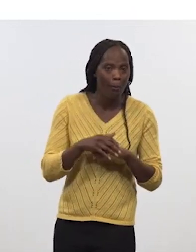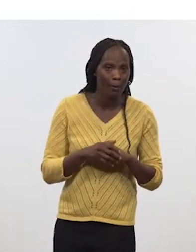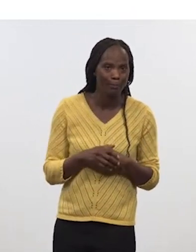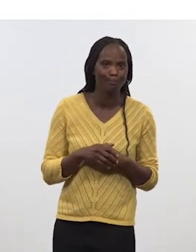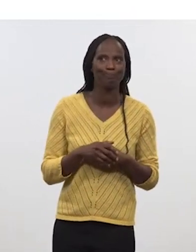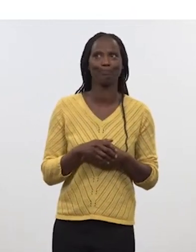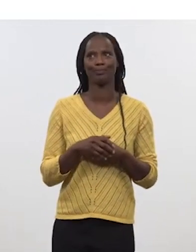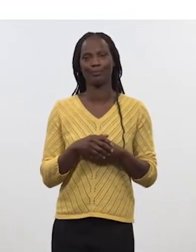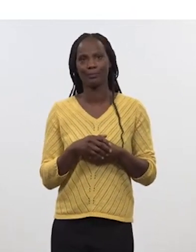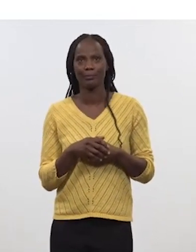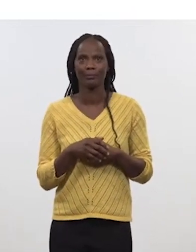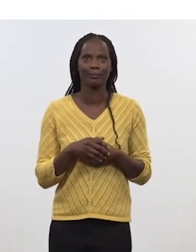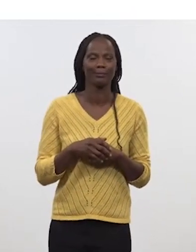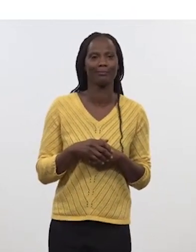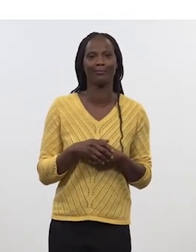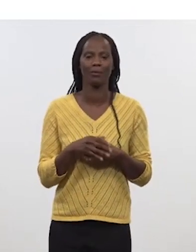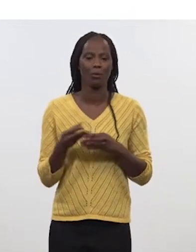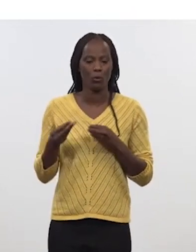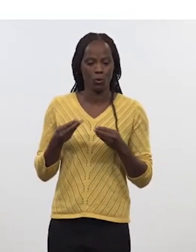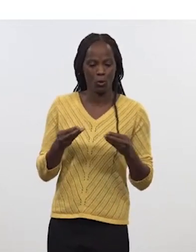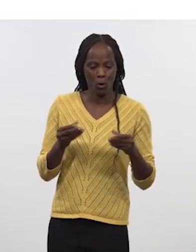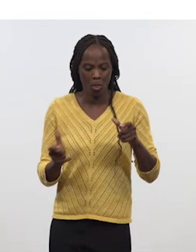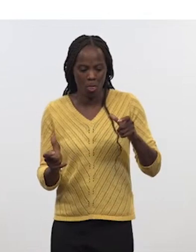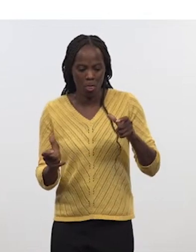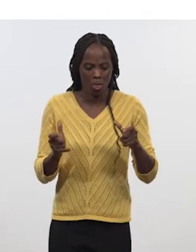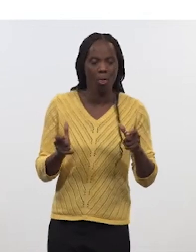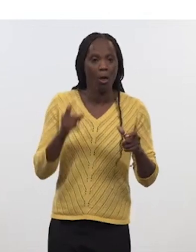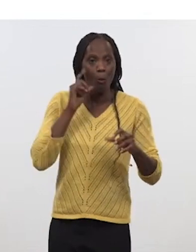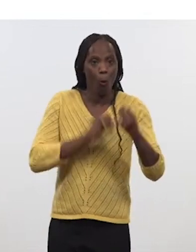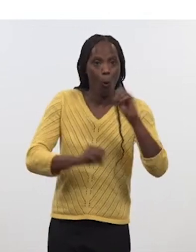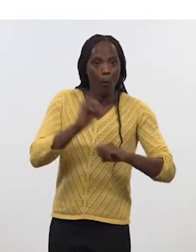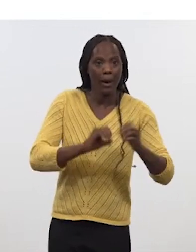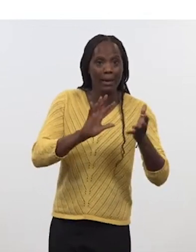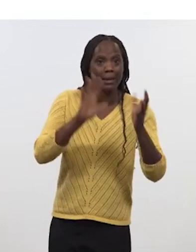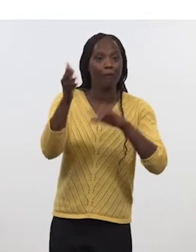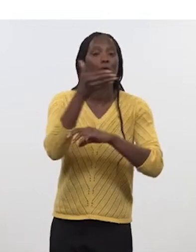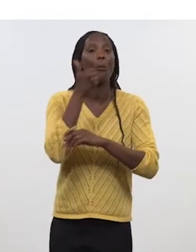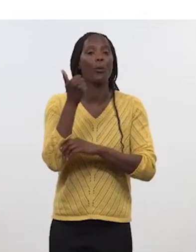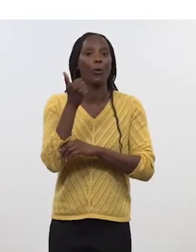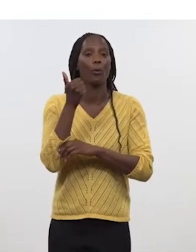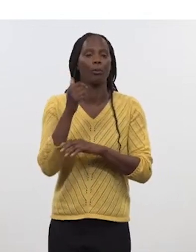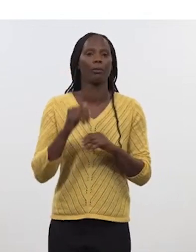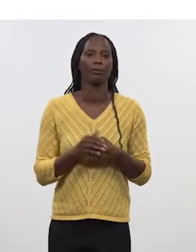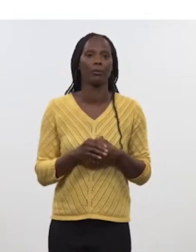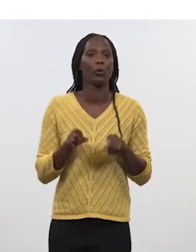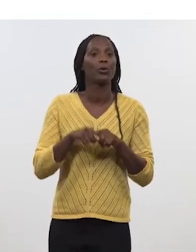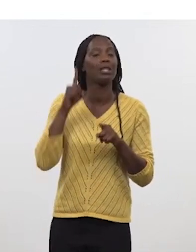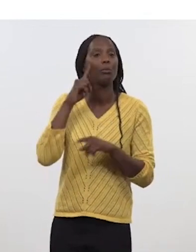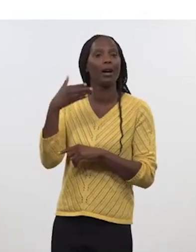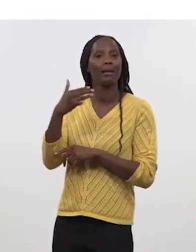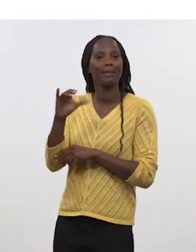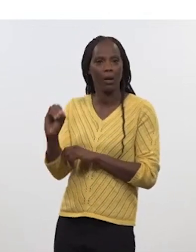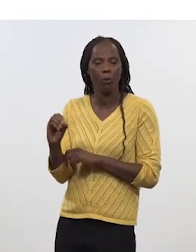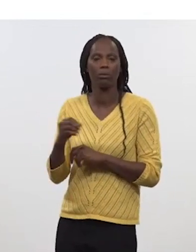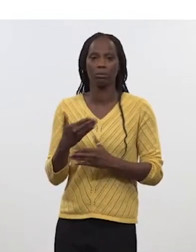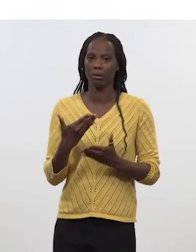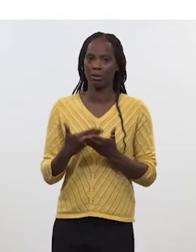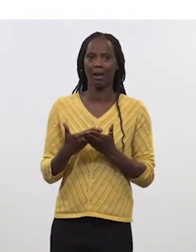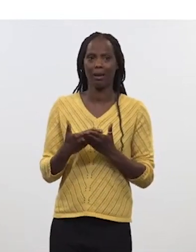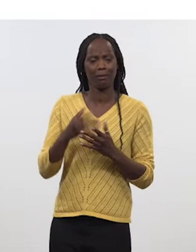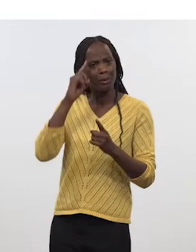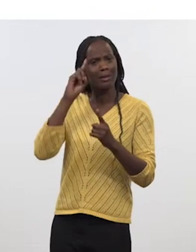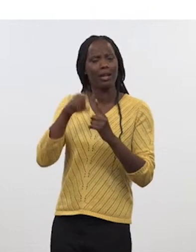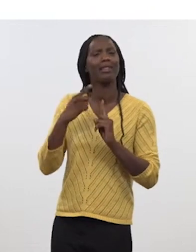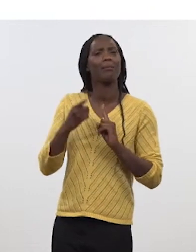pour regagner en interopérabilité y compris sur le MCO et ça pour moi c'est un point clé pour